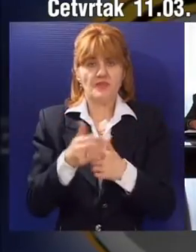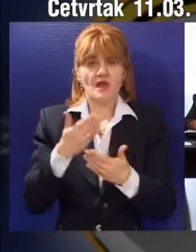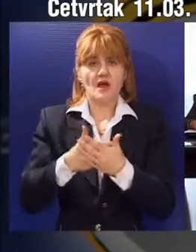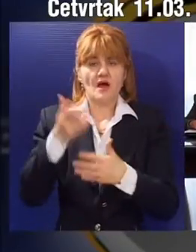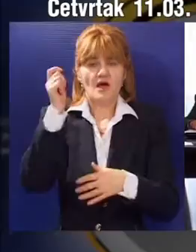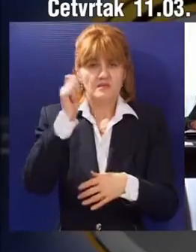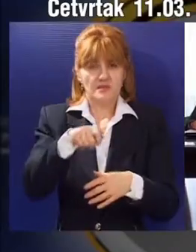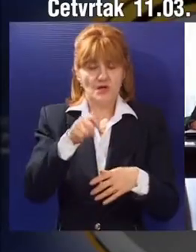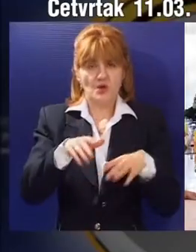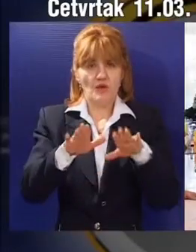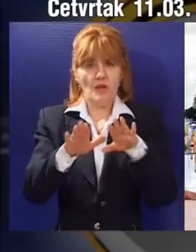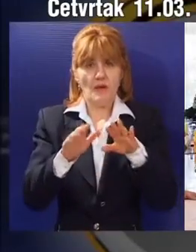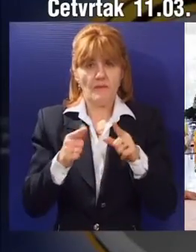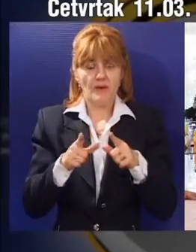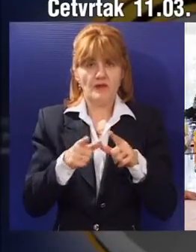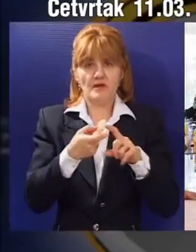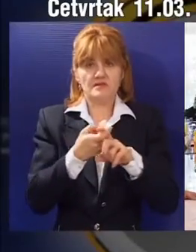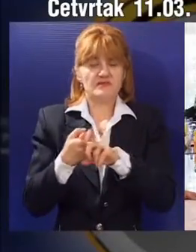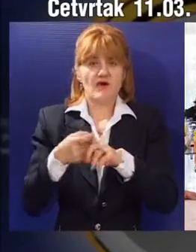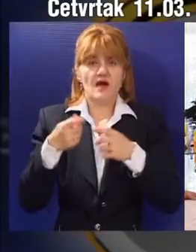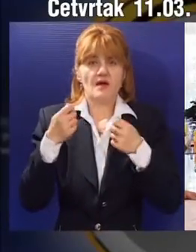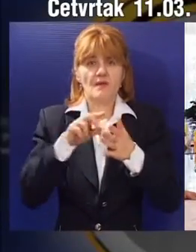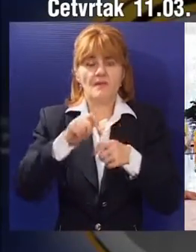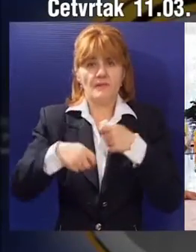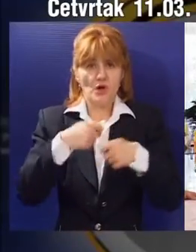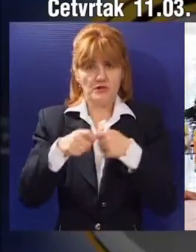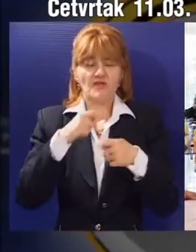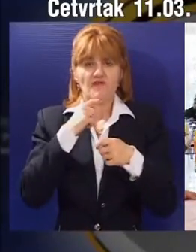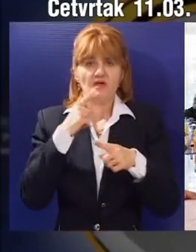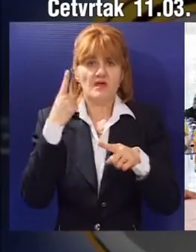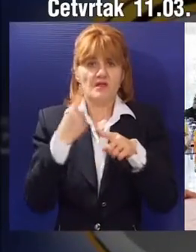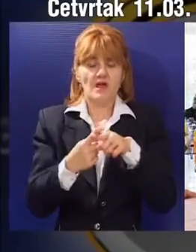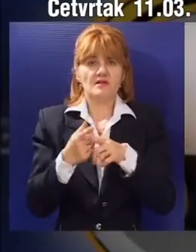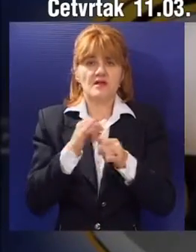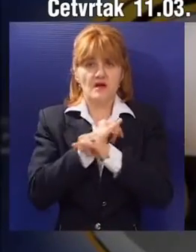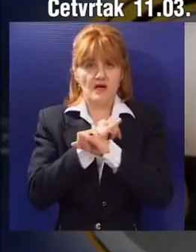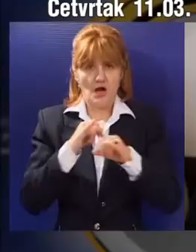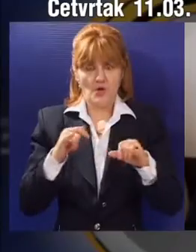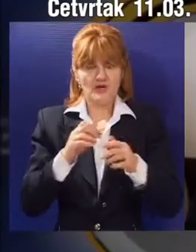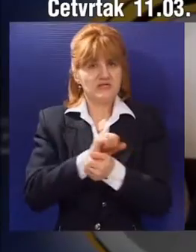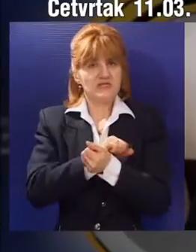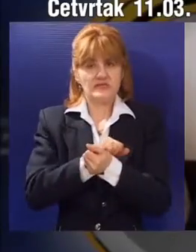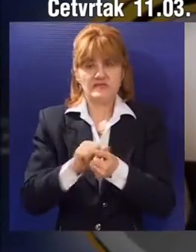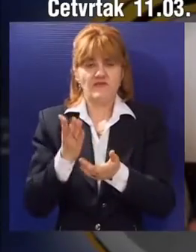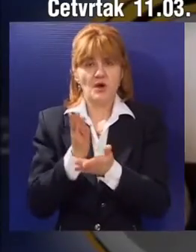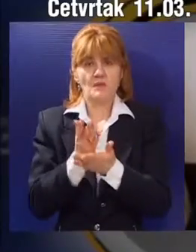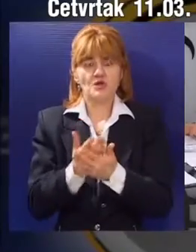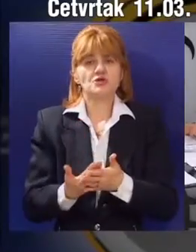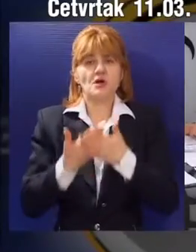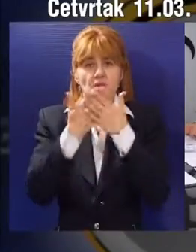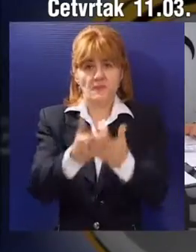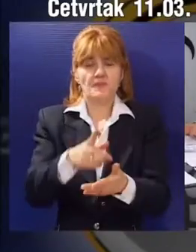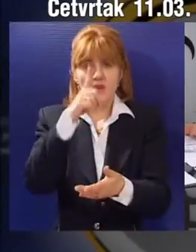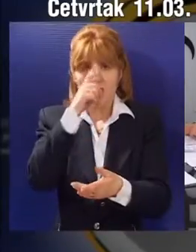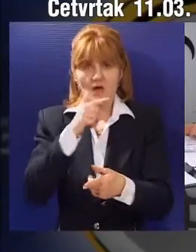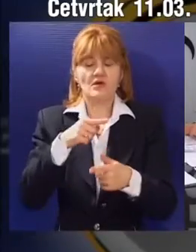Gradsko već je usvojilo i predlog o reorganizaciji gradske uprave i nekoliko planova detaljne regulacije. Svi predloze će biti upućeni odbornicima